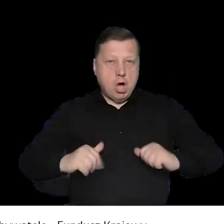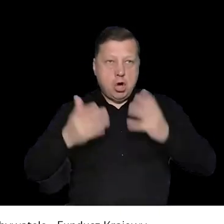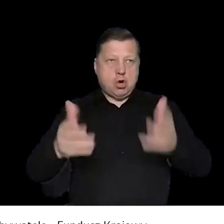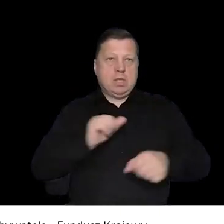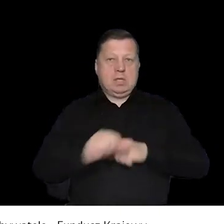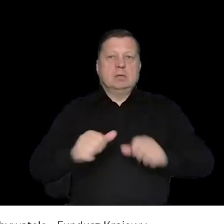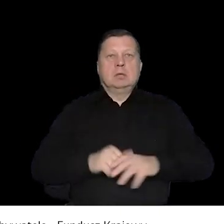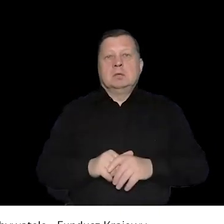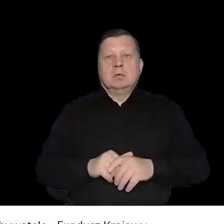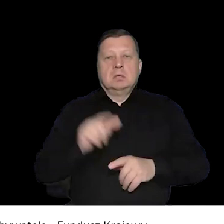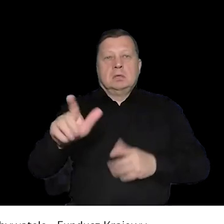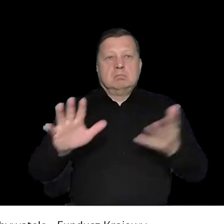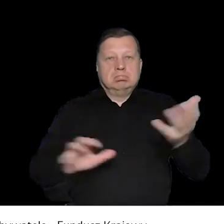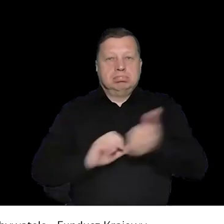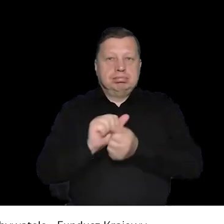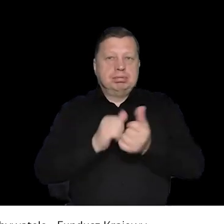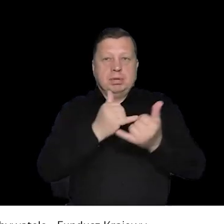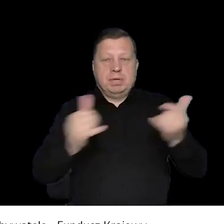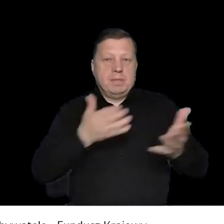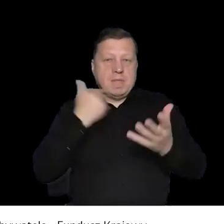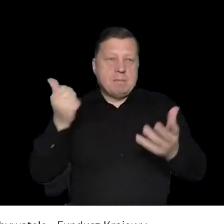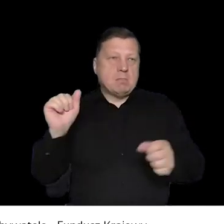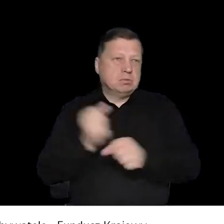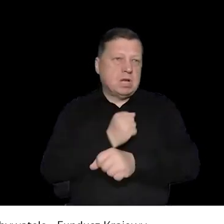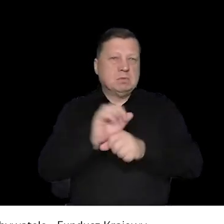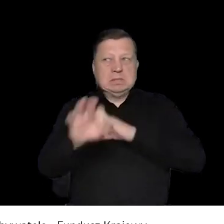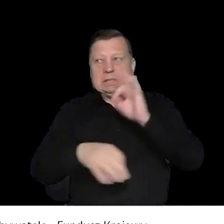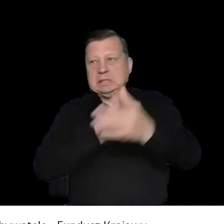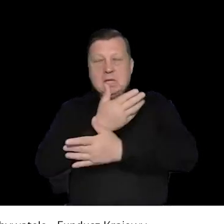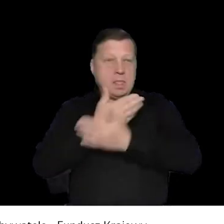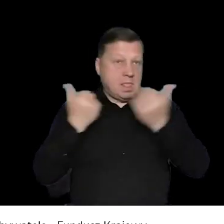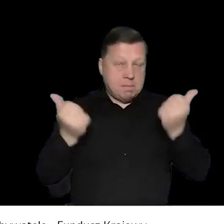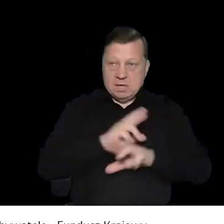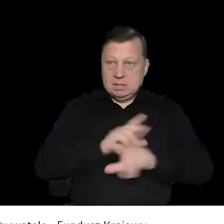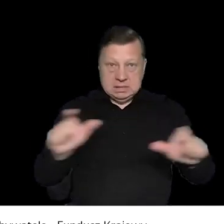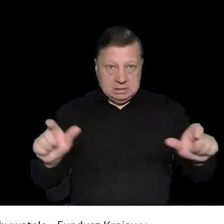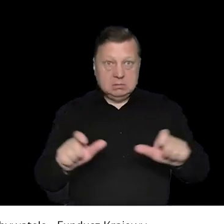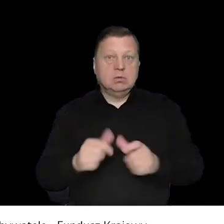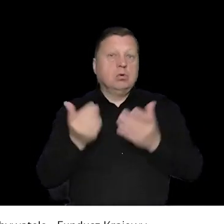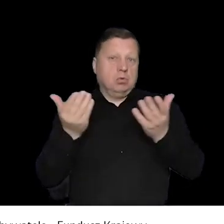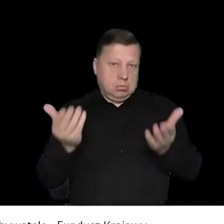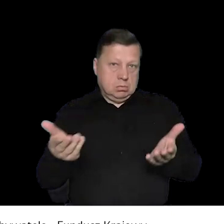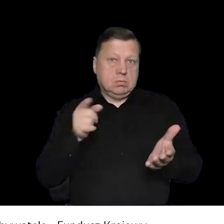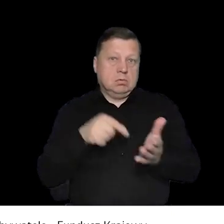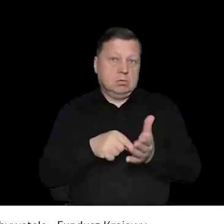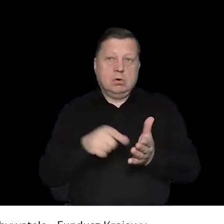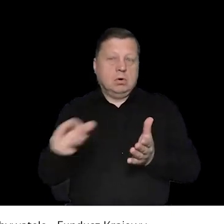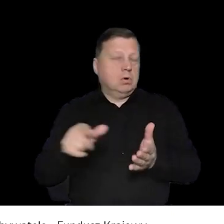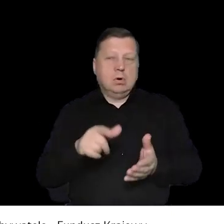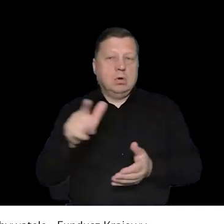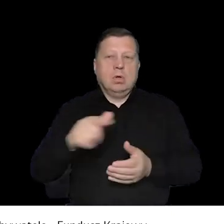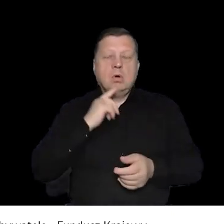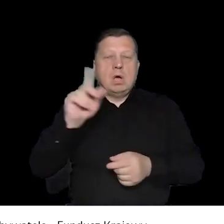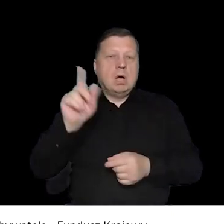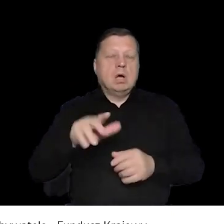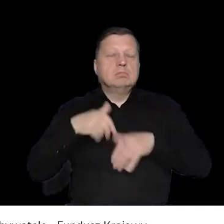Jeżeli zgromadzenie jest legalne, czyli jest cały czas pokojowe i nie występują żadne tego typu przesłanki, że na przykład właśnie ktoś